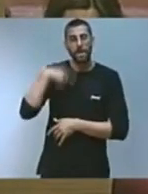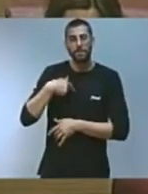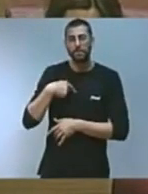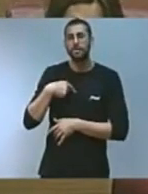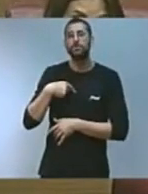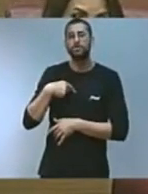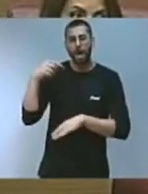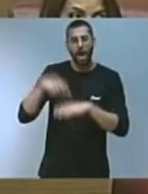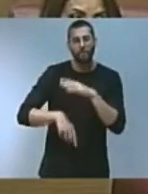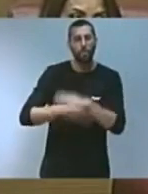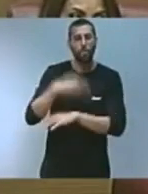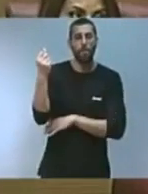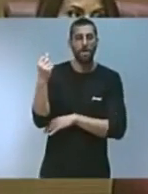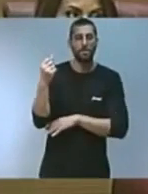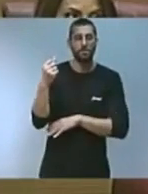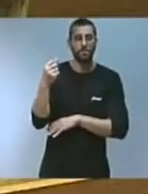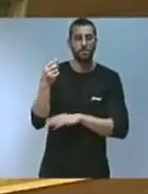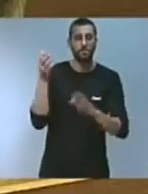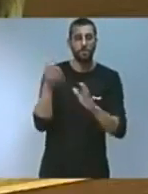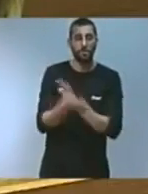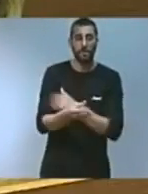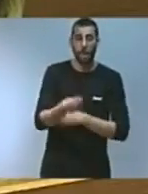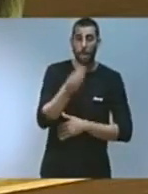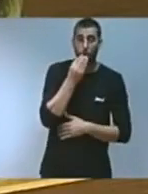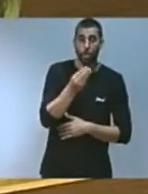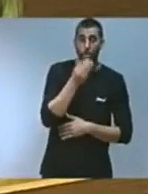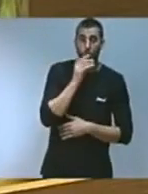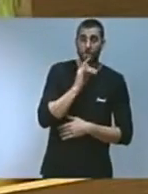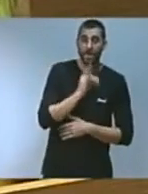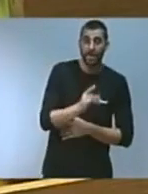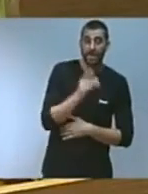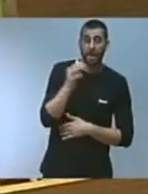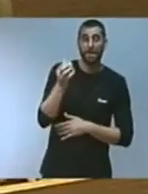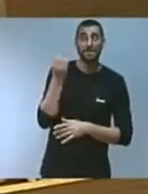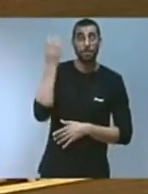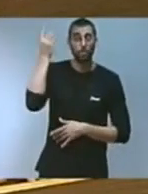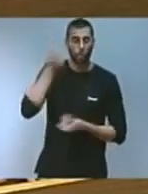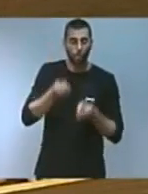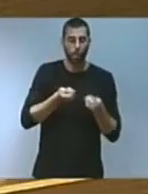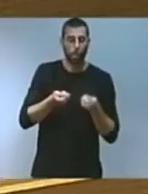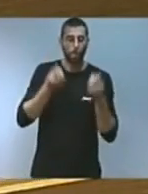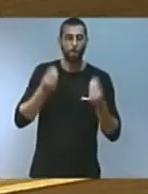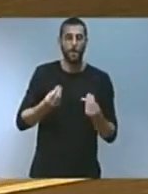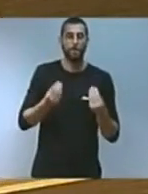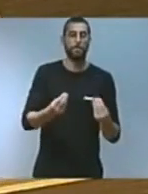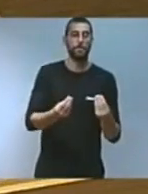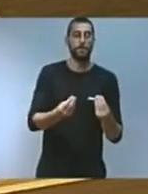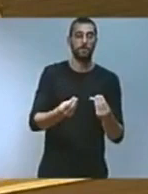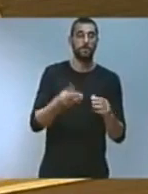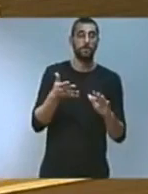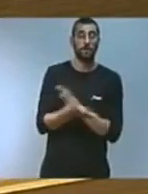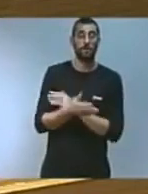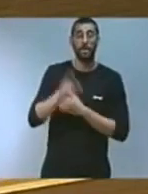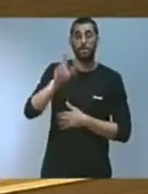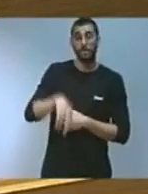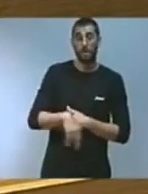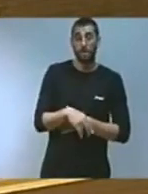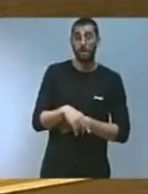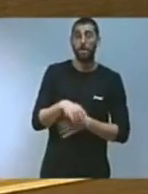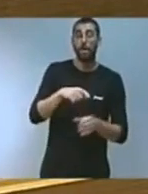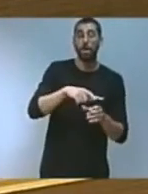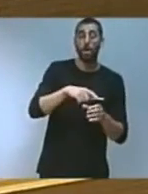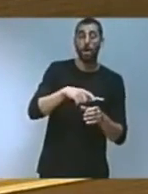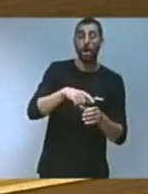precisament i els majors consums d'energia i emissions, per tant, on es generen més índex també d'ocupació i